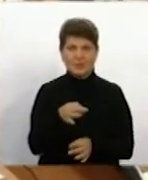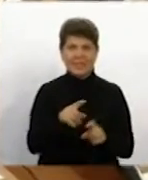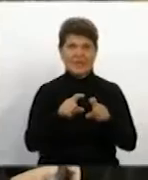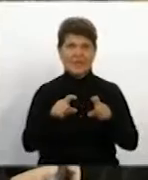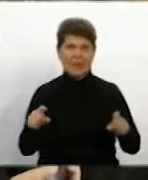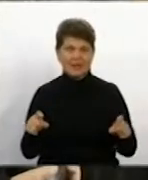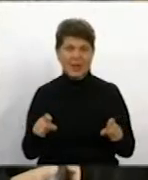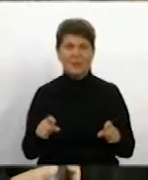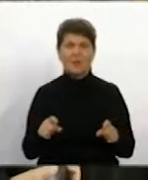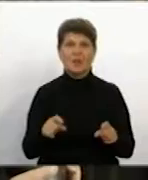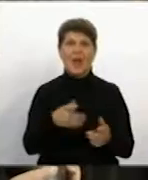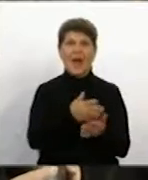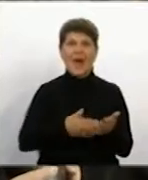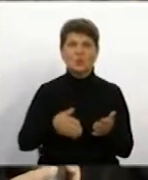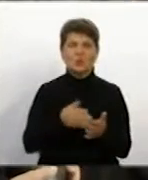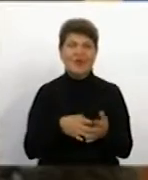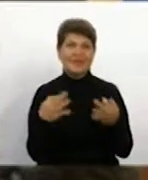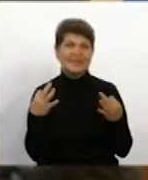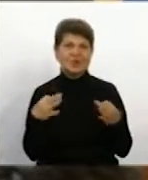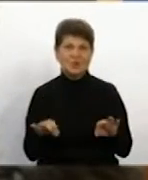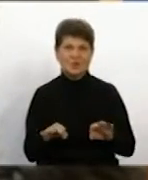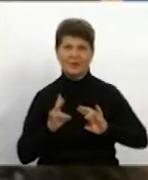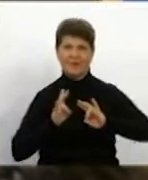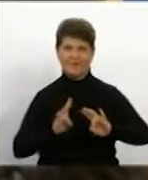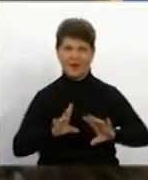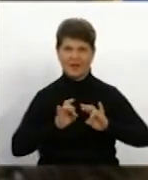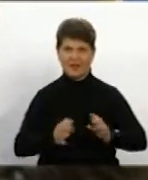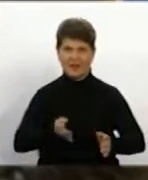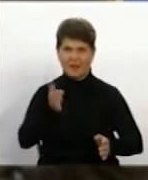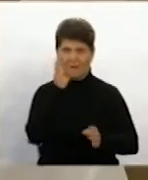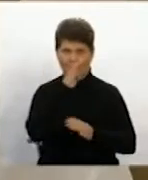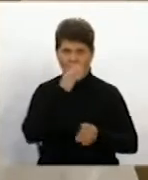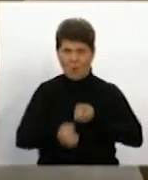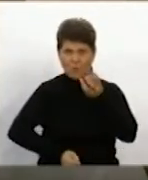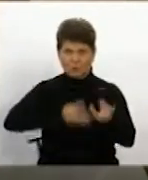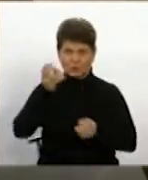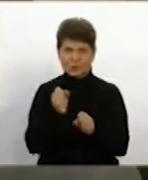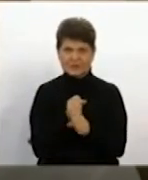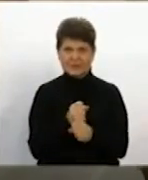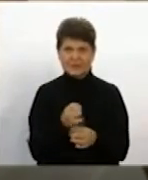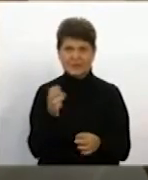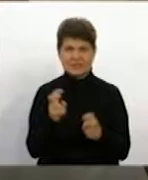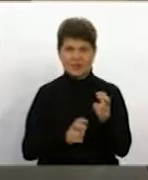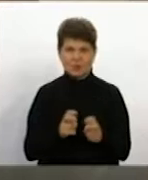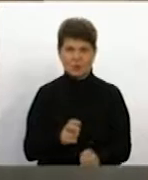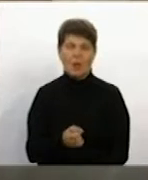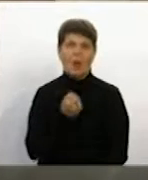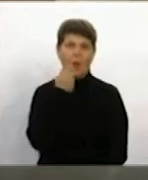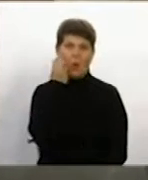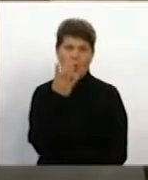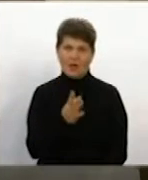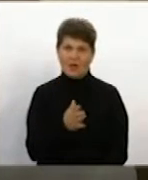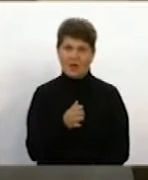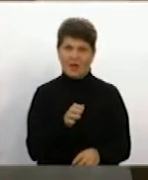дозвіл на викиди шкідливих речовин у повітря, яке вони ж видали місцевому спецзаводу. Коли видавався дозвіл, процедура була дотримана.